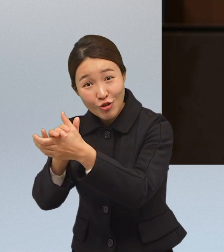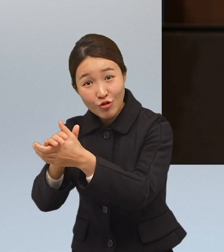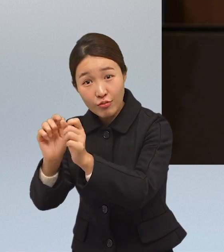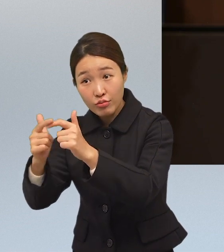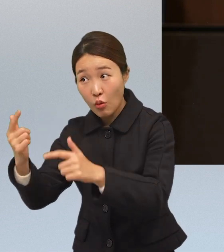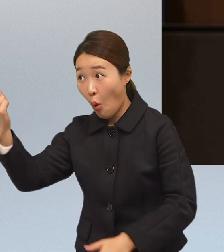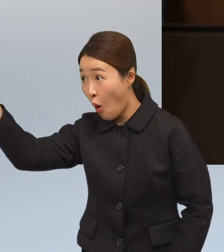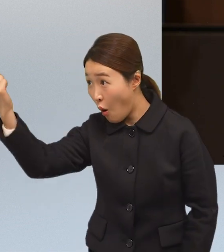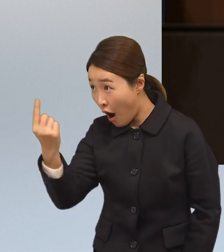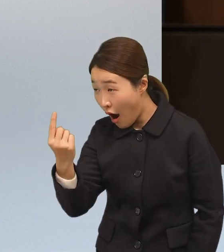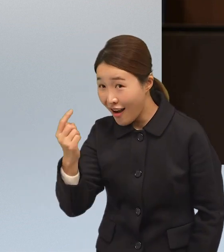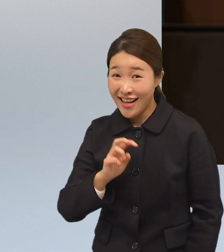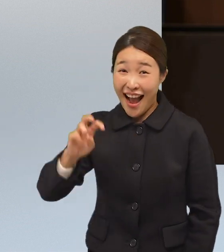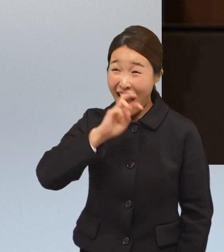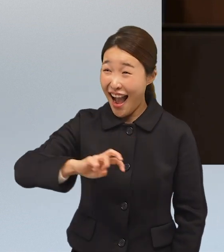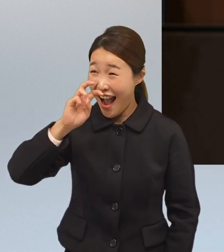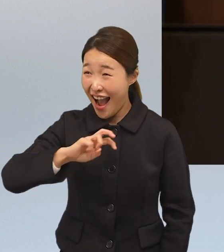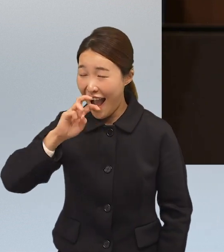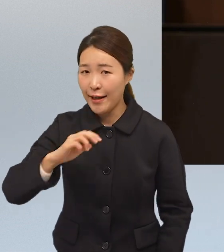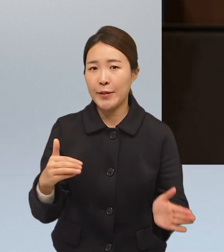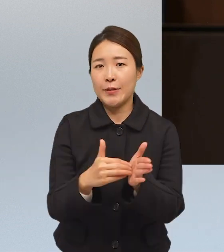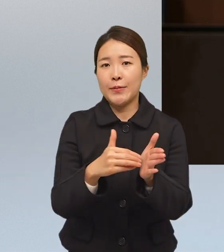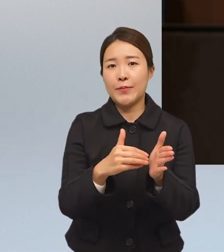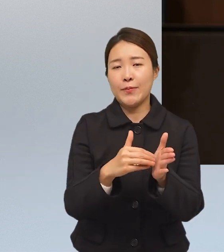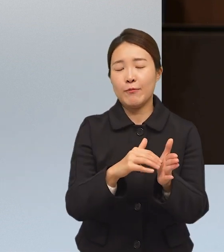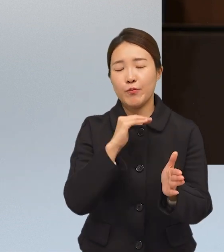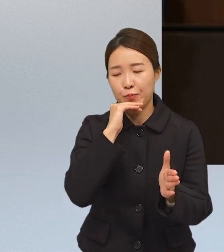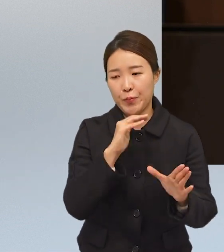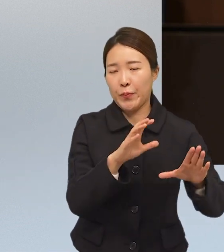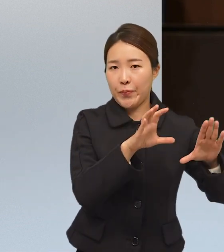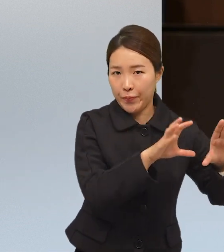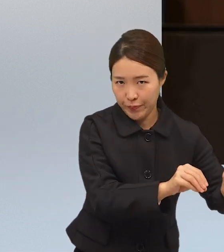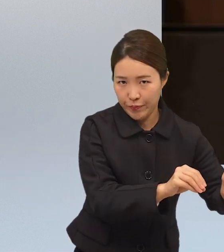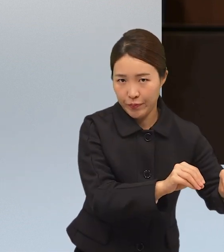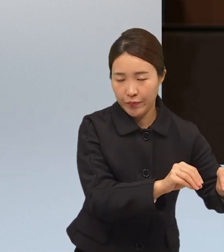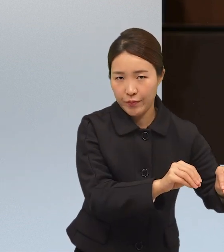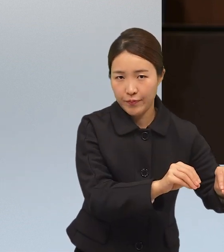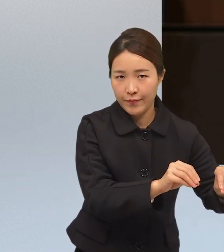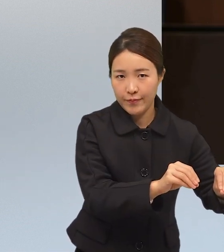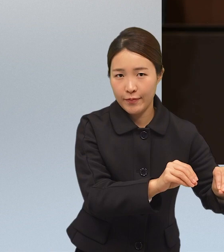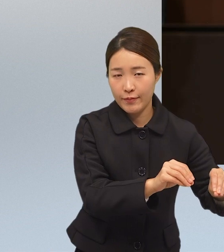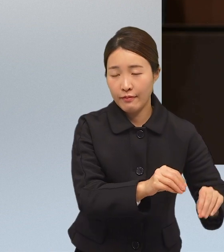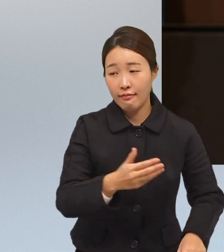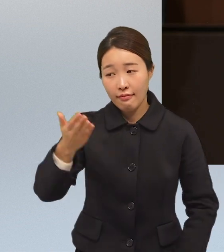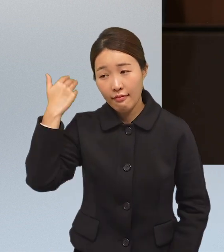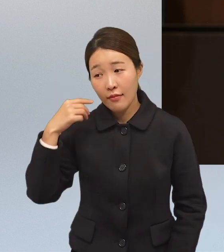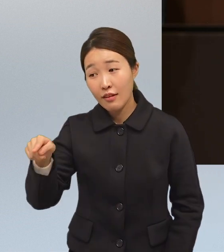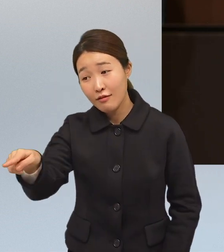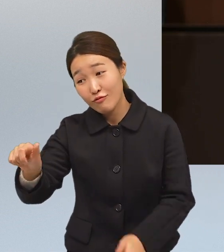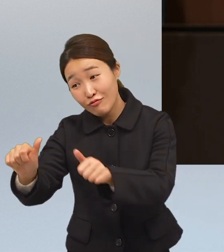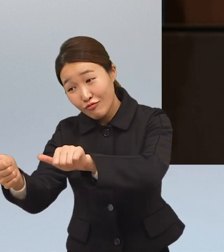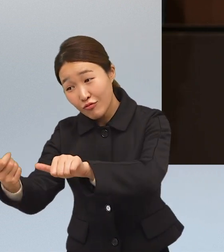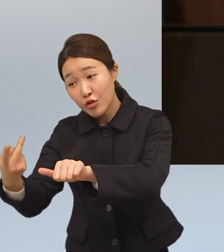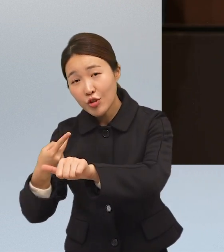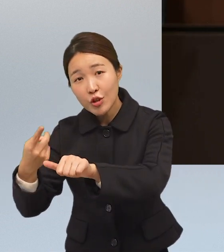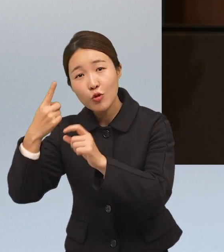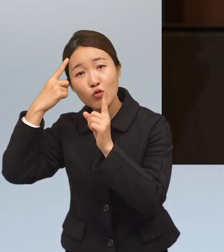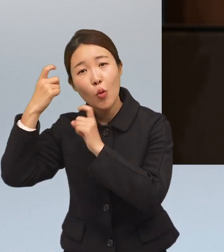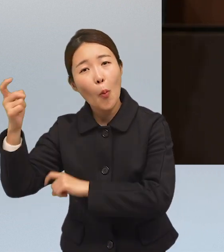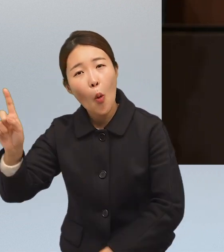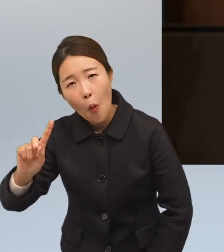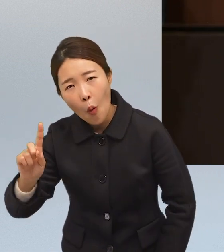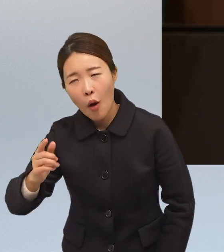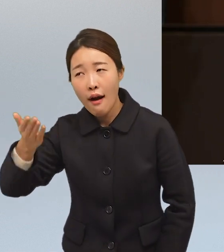그 사람 친구들이 와서 연주니까 연주 멈췄고 이 사람이랑 뭐 해서